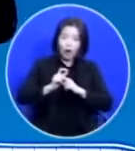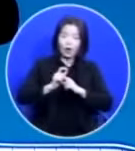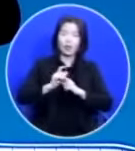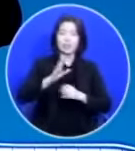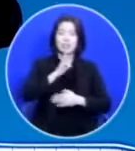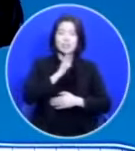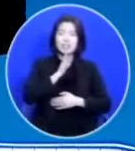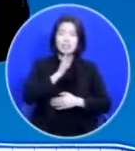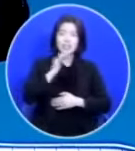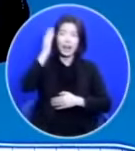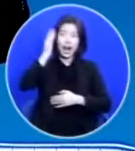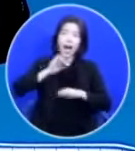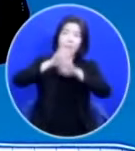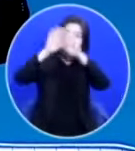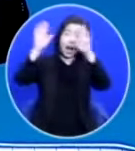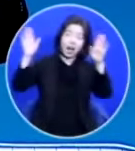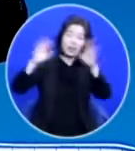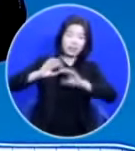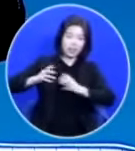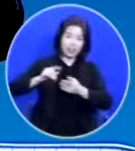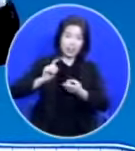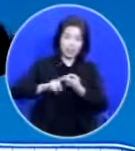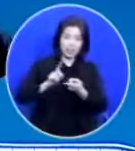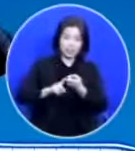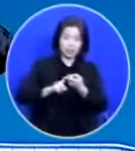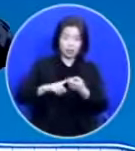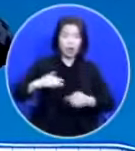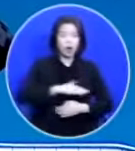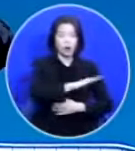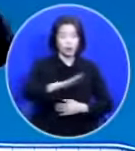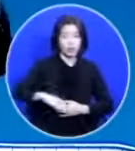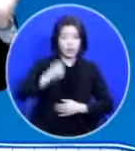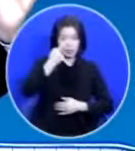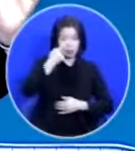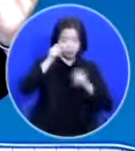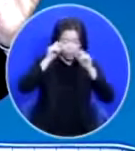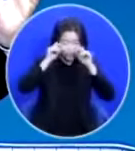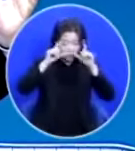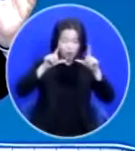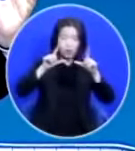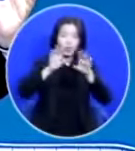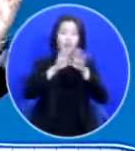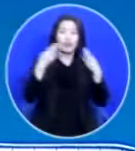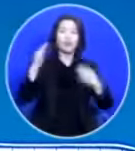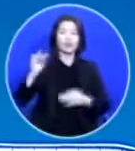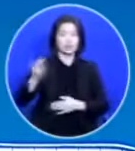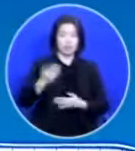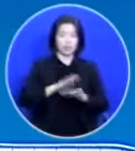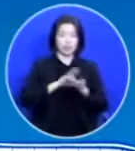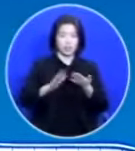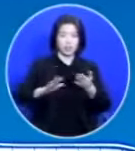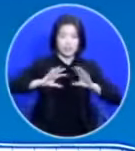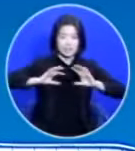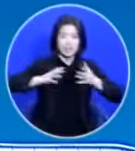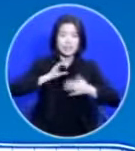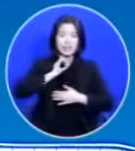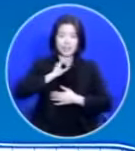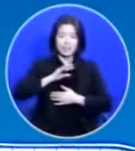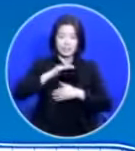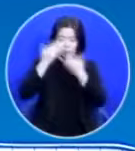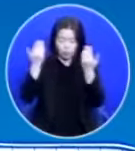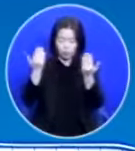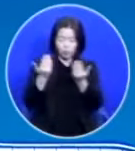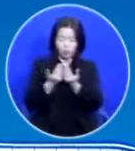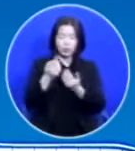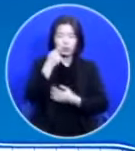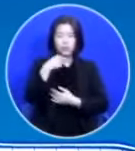하늘나라에 대해서 우리가 눈이 열려야 합니다 세상만 전부인 줄 알고 살다가는